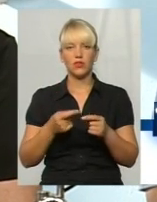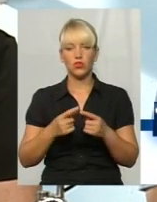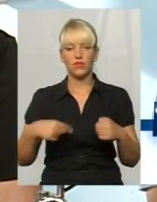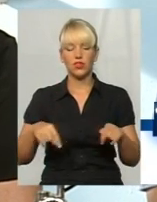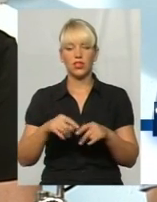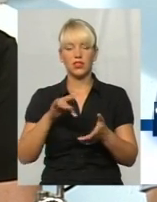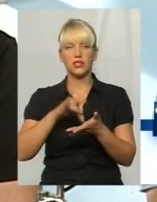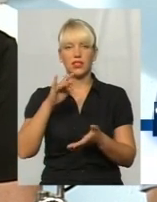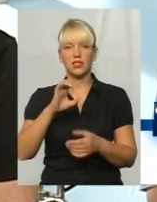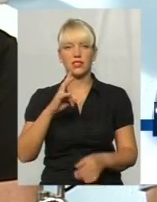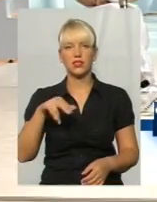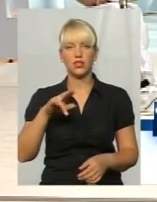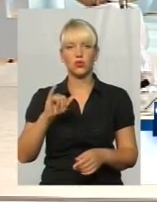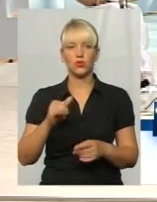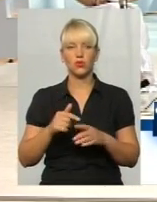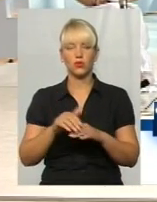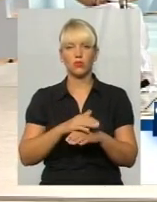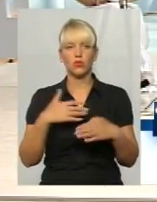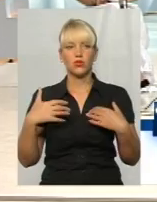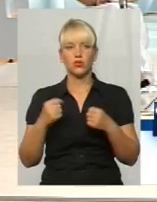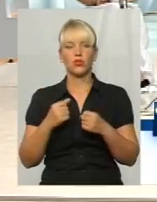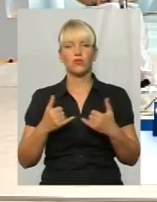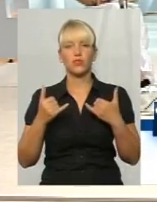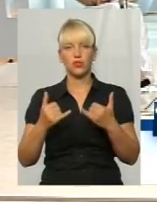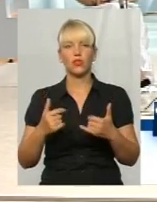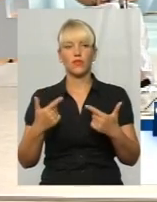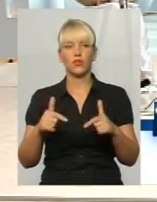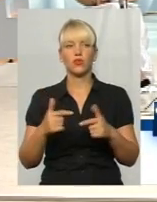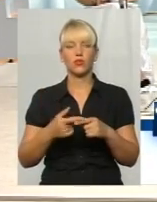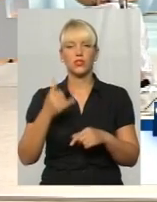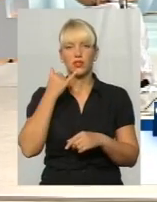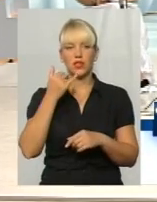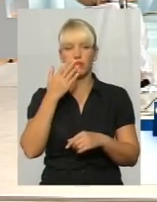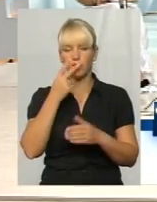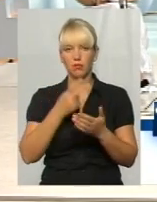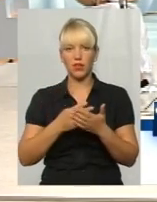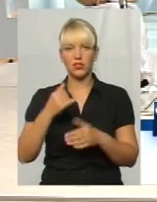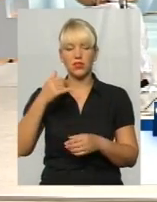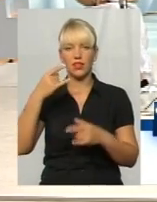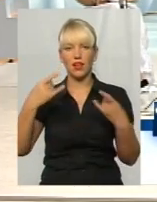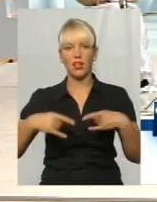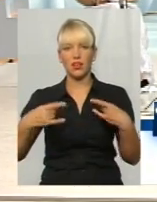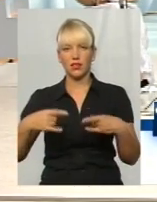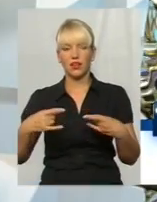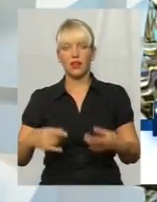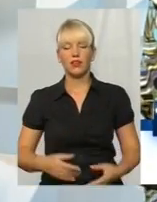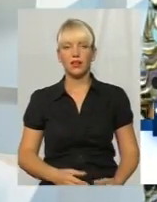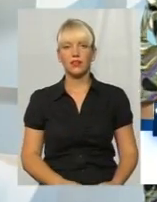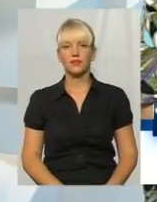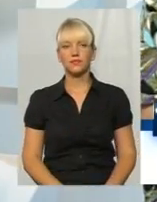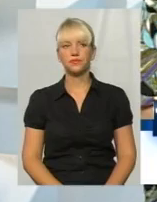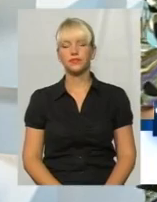Доброго здоров'я, шановні гості! Телефон ви бачите на екранах 096-68-85